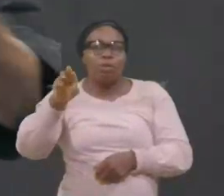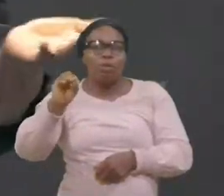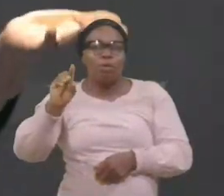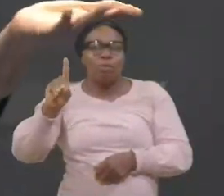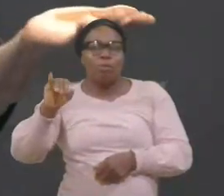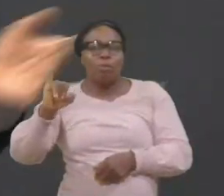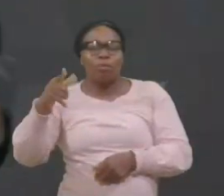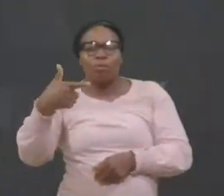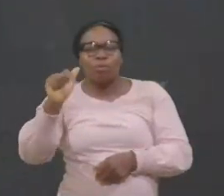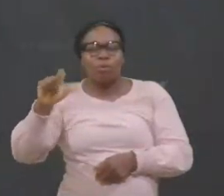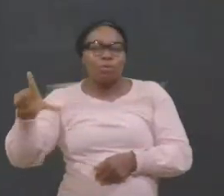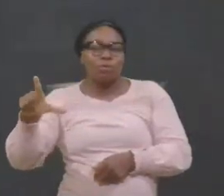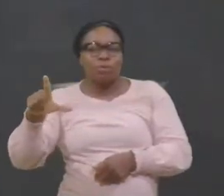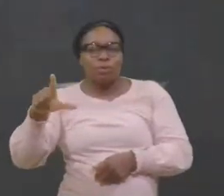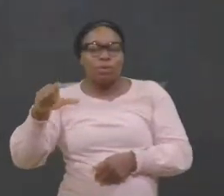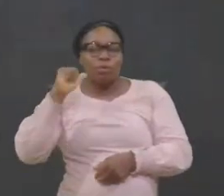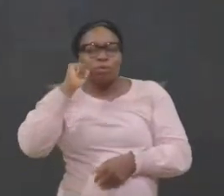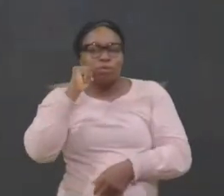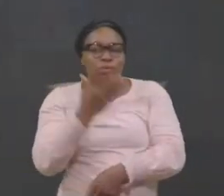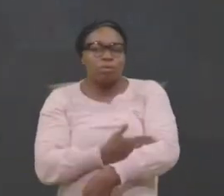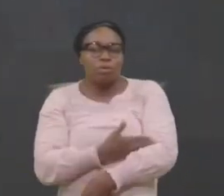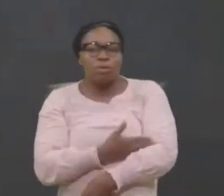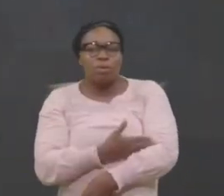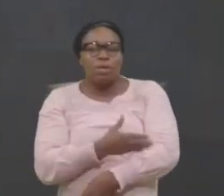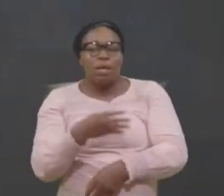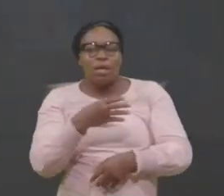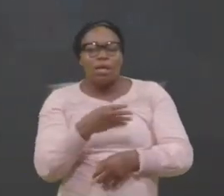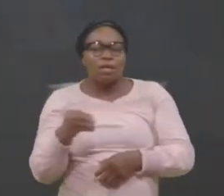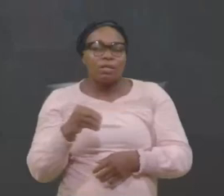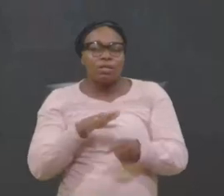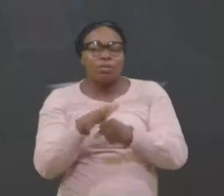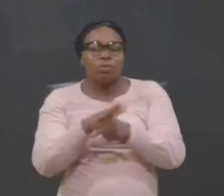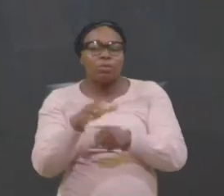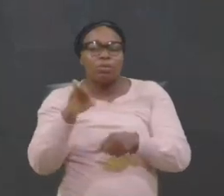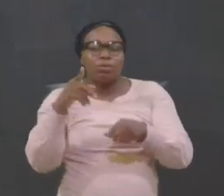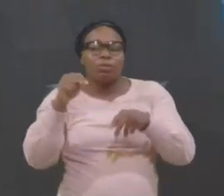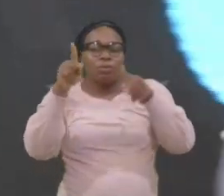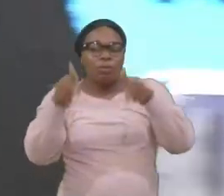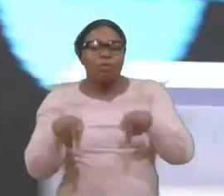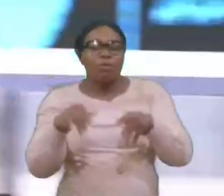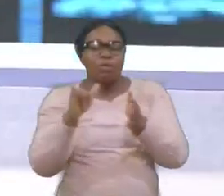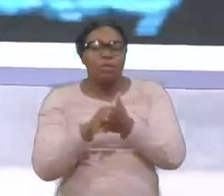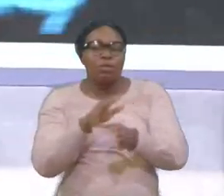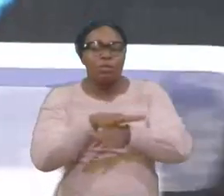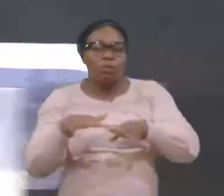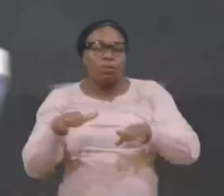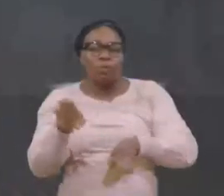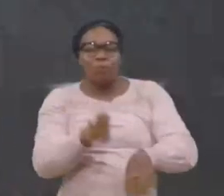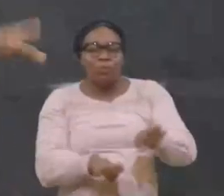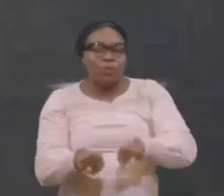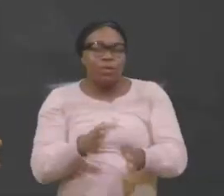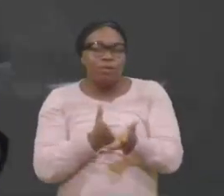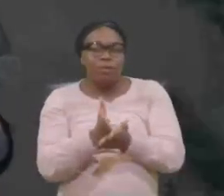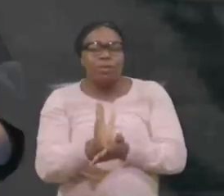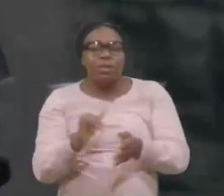qui s'est égaré assez d'une personne qui ne réfléchit pas bien qui ne se comporte pas bien qui n